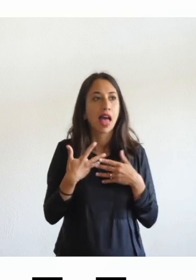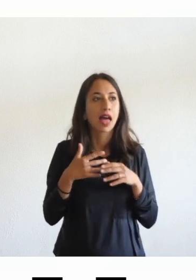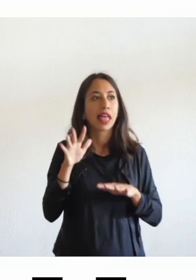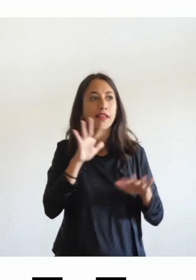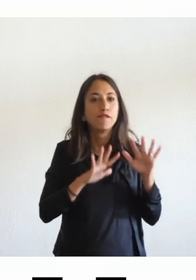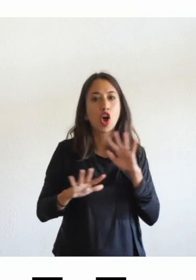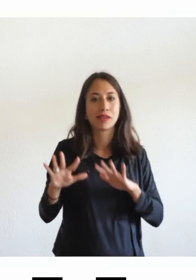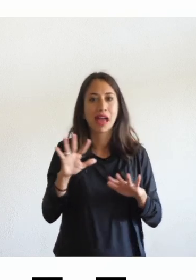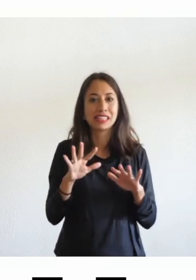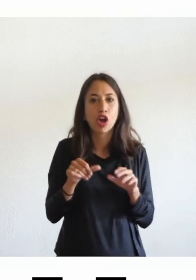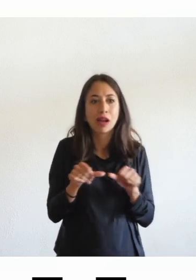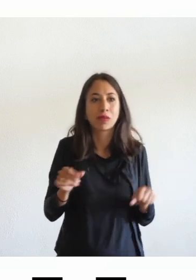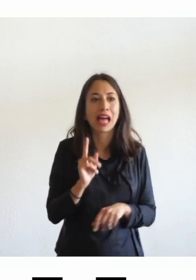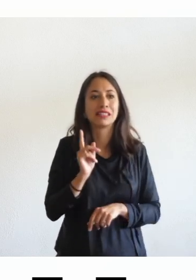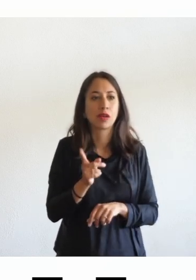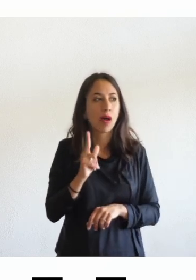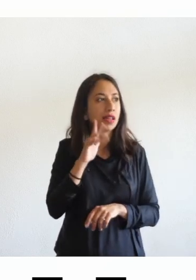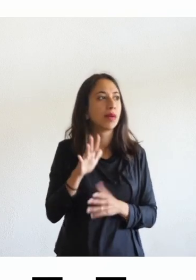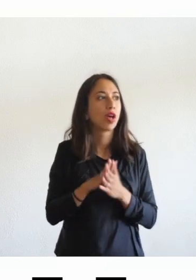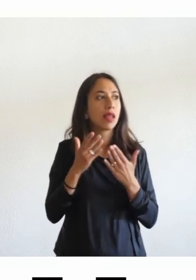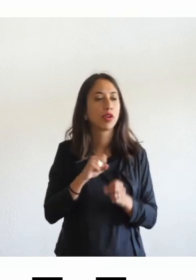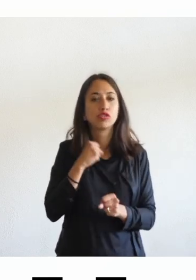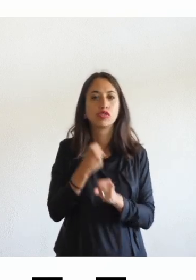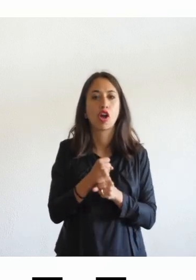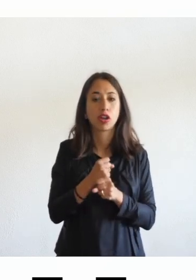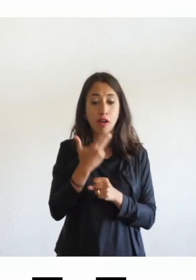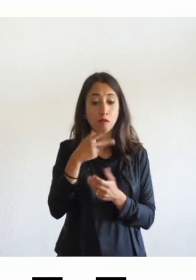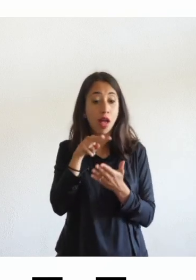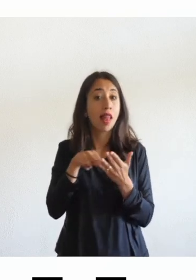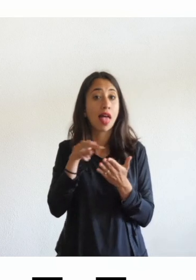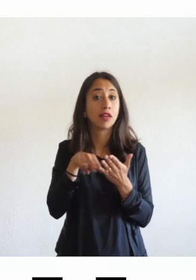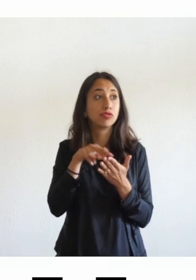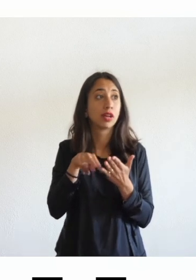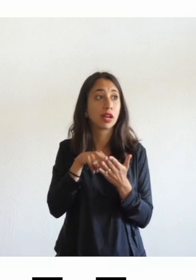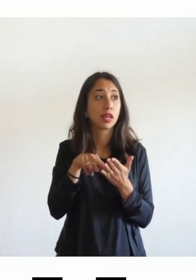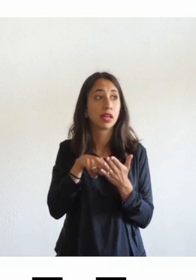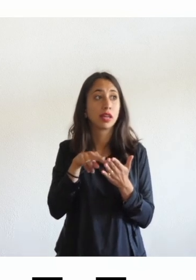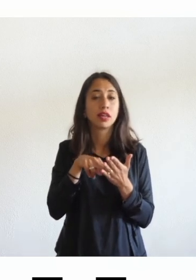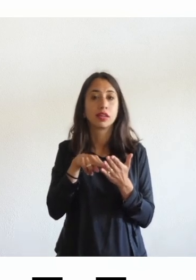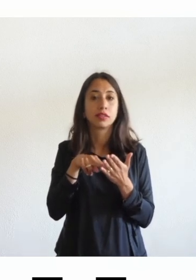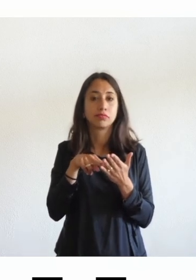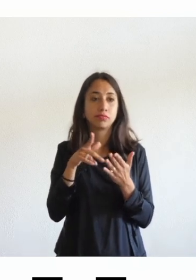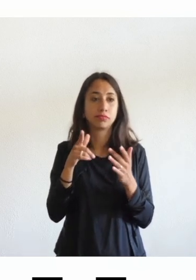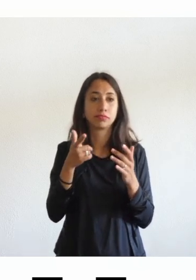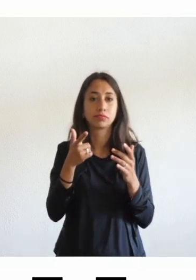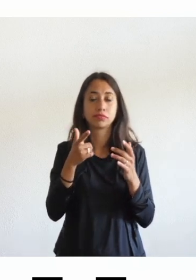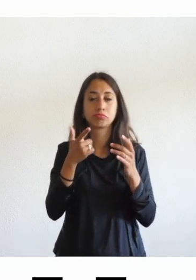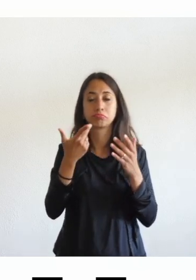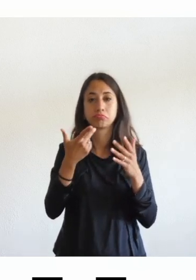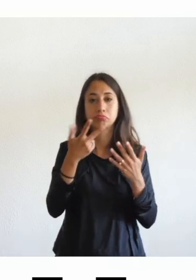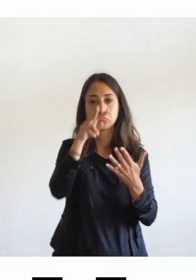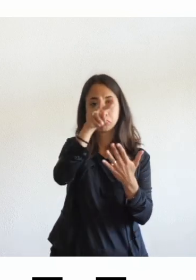è la stessa cosa di quando vedo un libro di storia e anziché leggere due pagine una persona che ha difficoltà a leggere